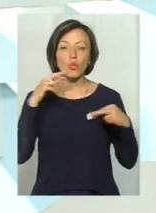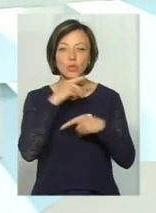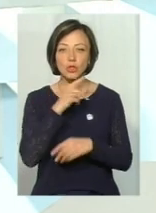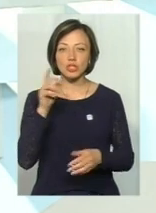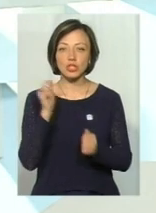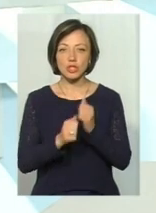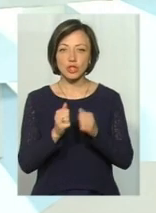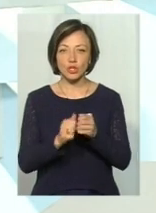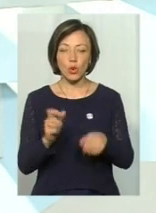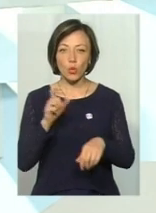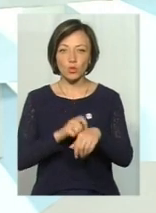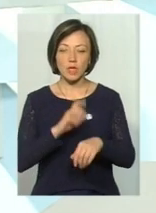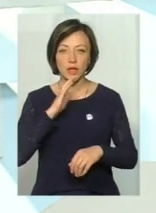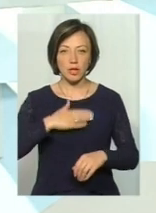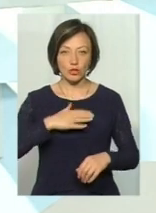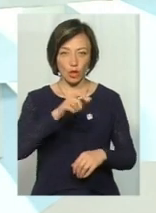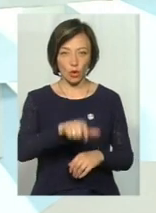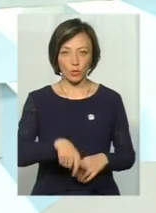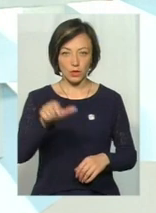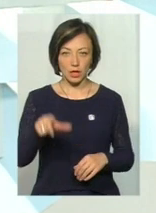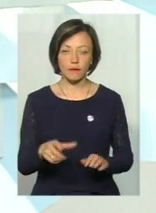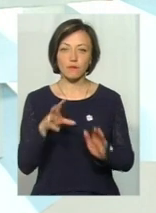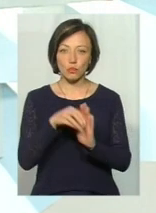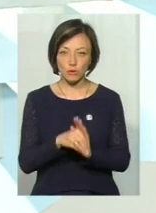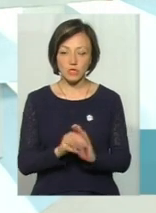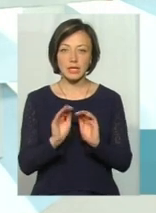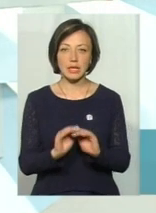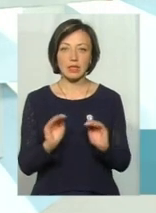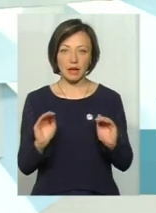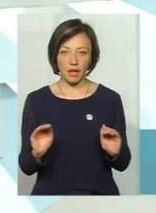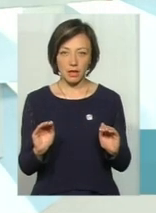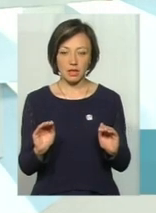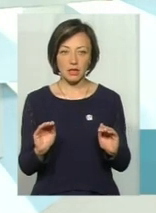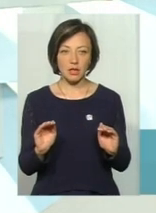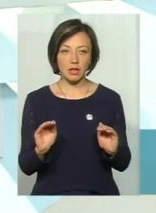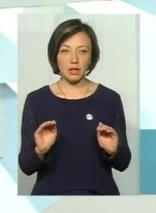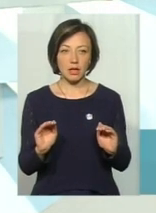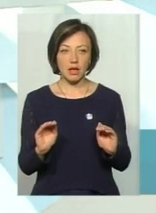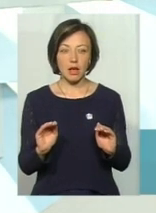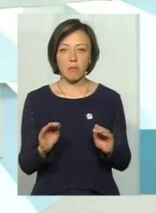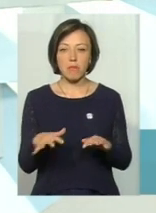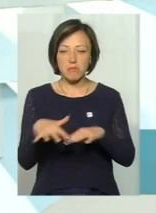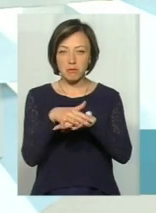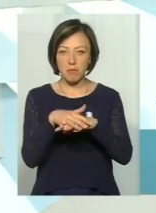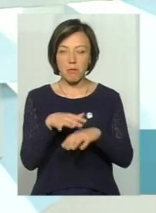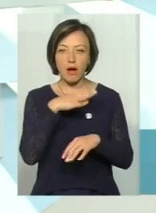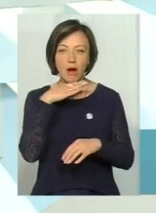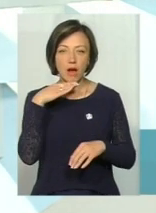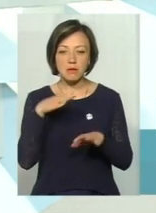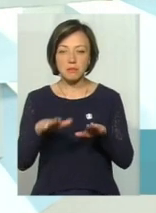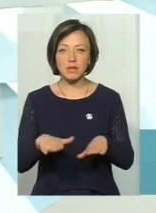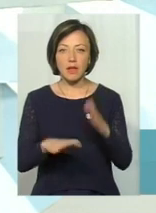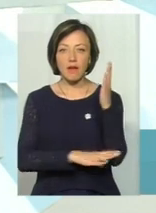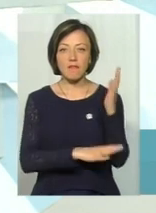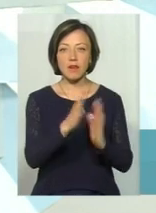кусає наших людей, в тому числі і дітей. Концентрація виду спостерігається найбільше в